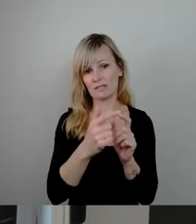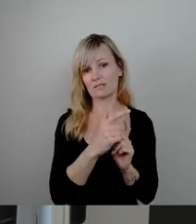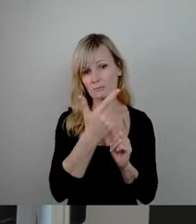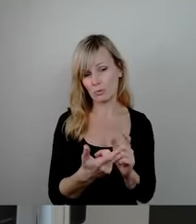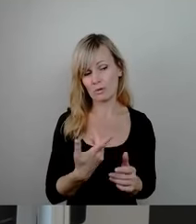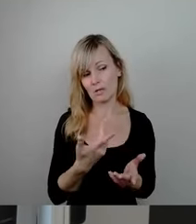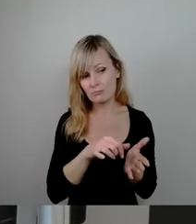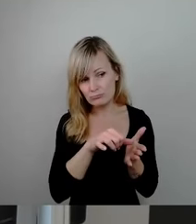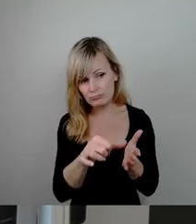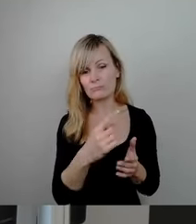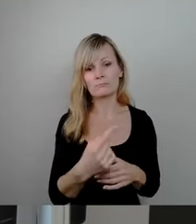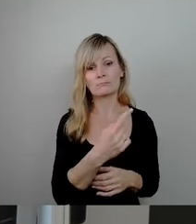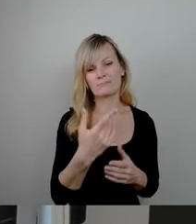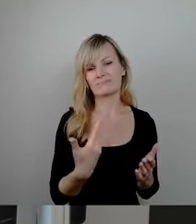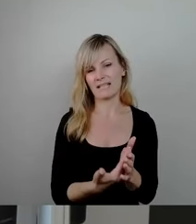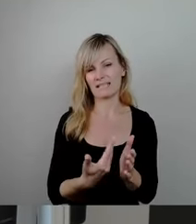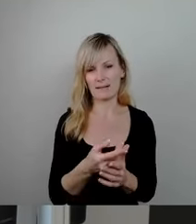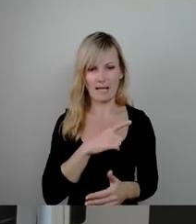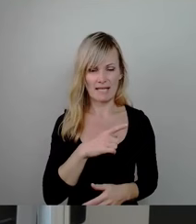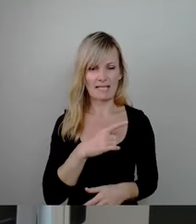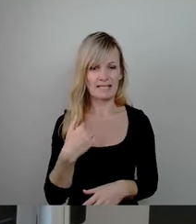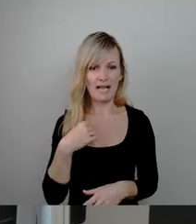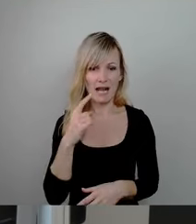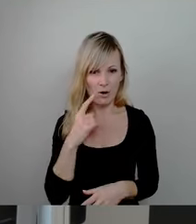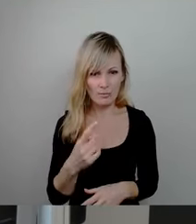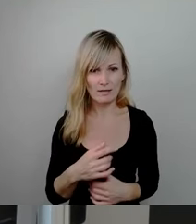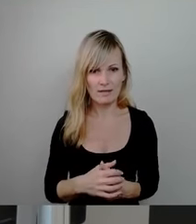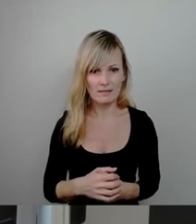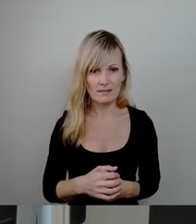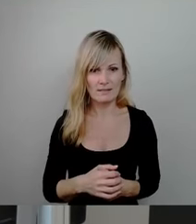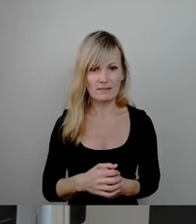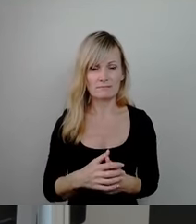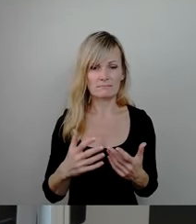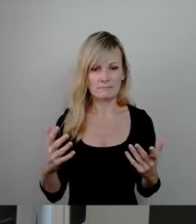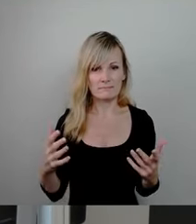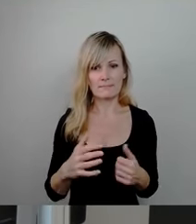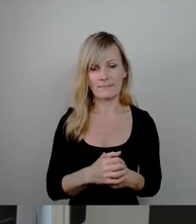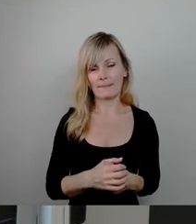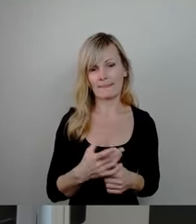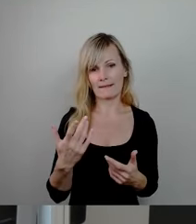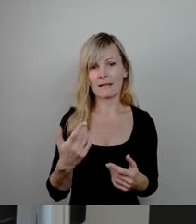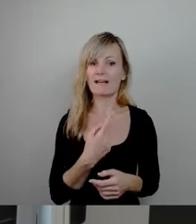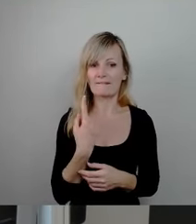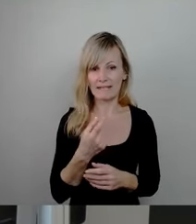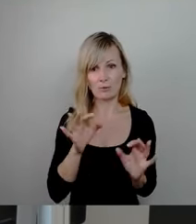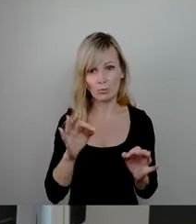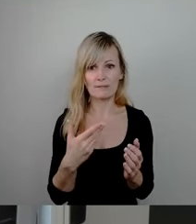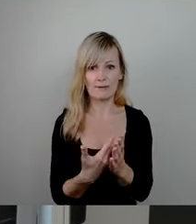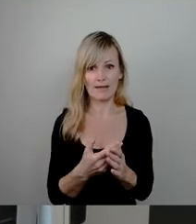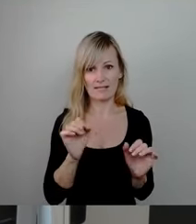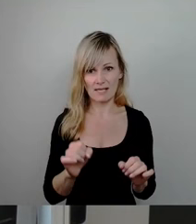mit Verlaub, ich glaube, dass wir durchaus gut belegen können, dass grüne